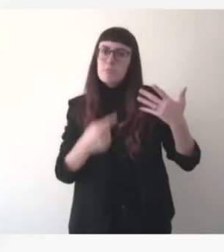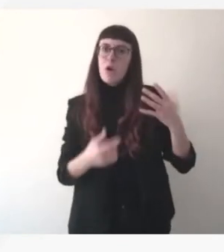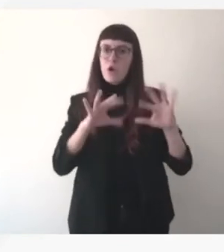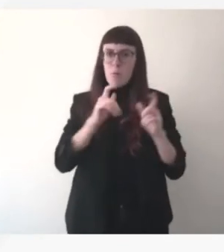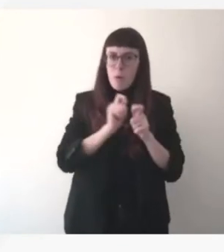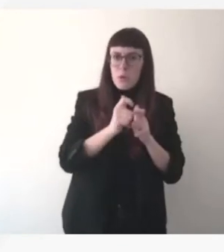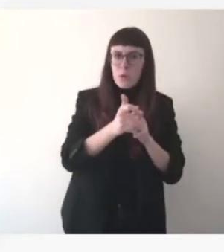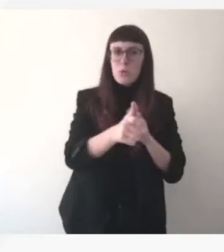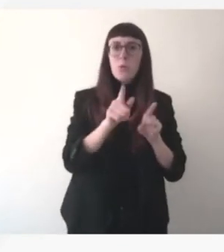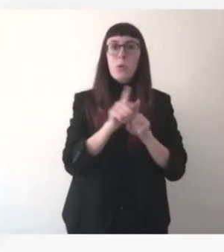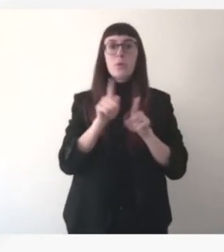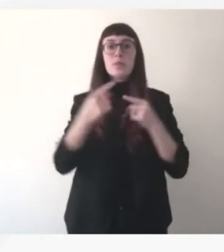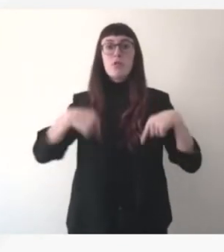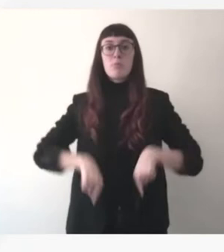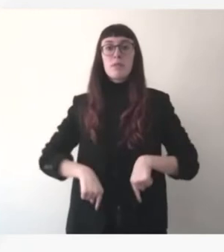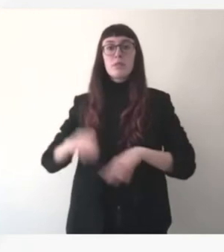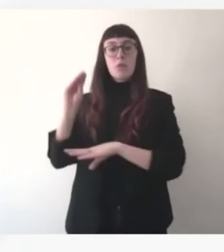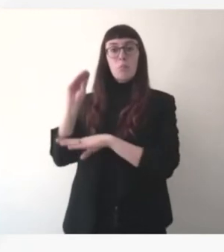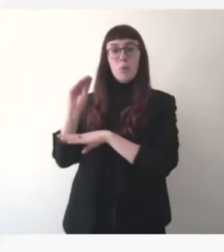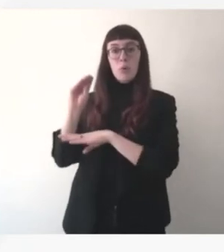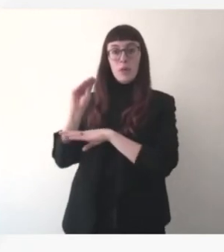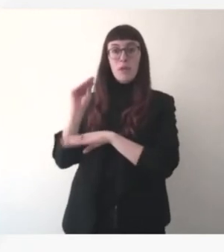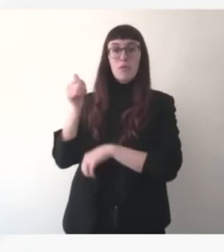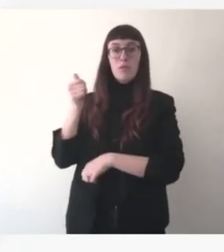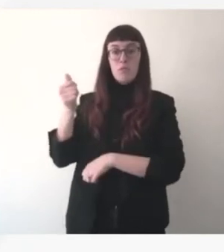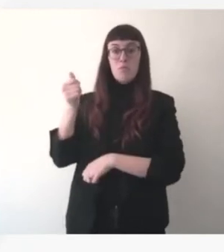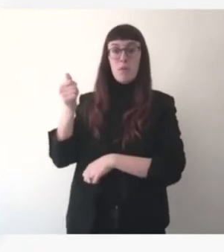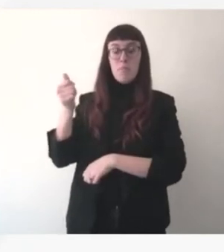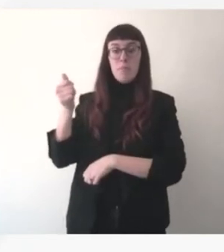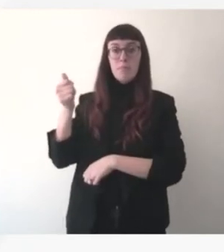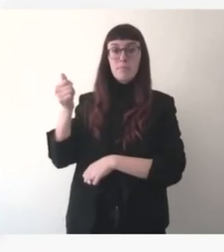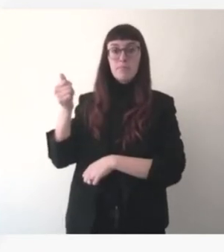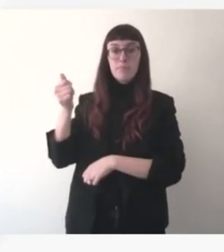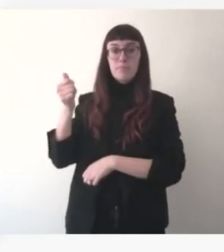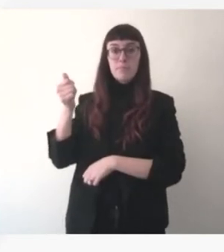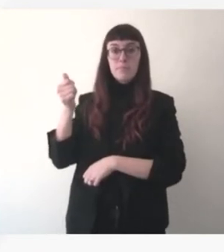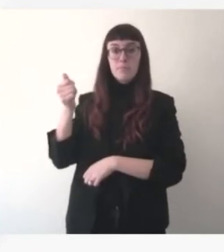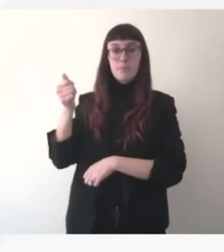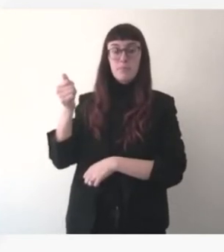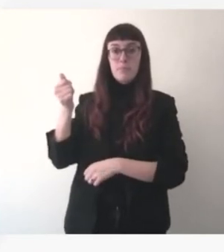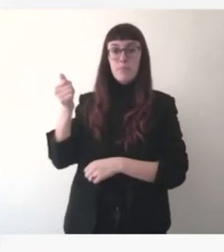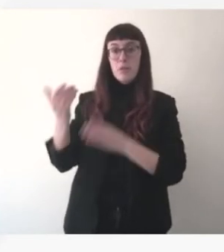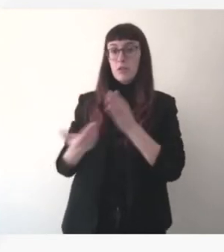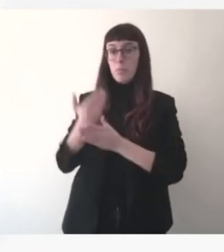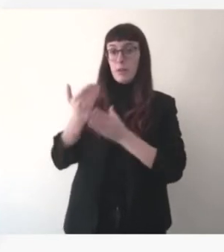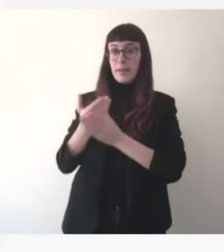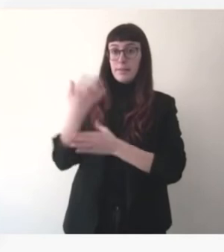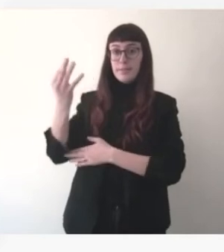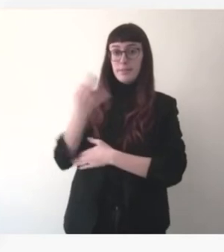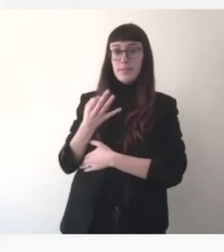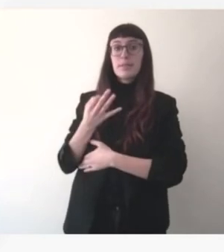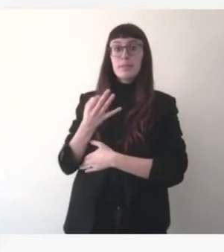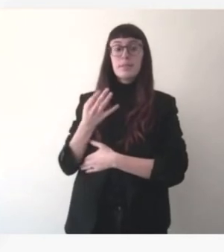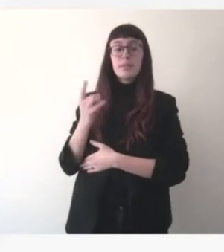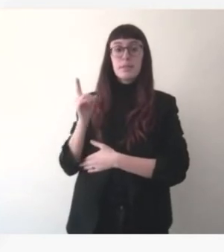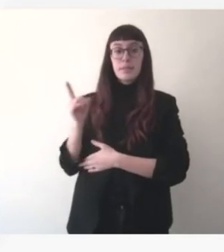pouvons en parler. Il a été fait l'État par certains pays des, on va dire, d